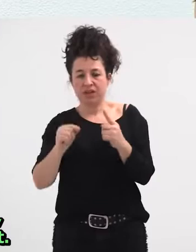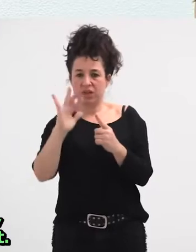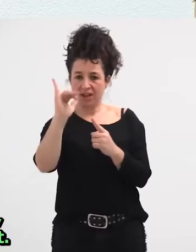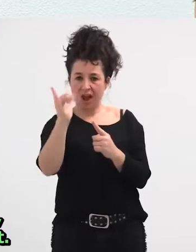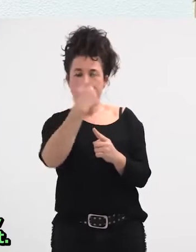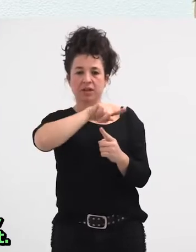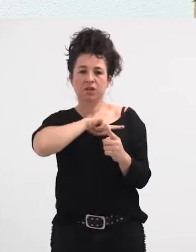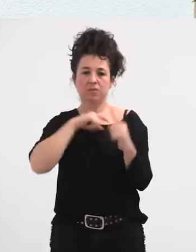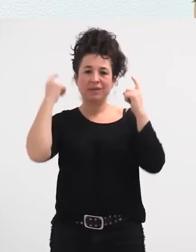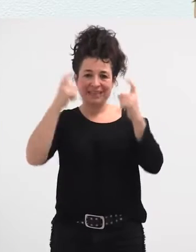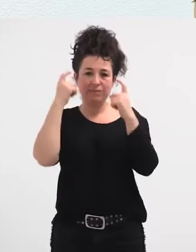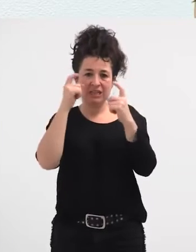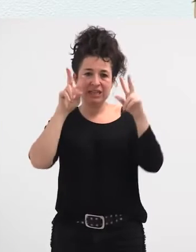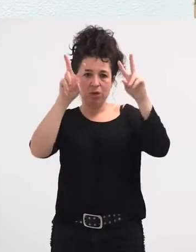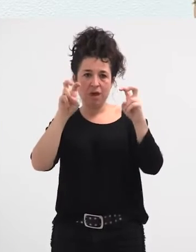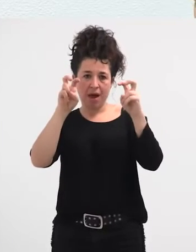urbilketa bot gaiaren zako,